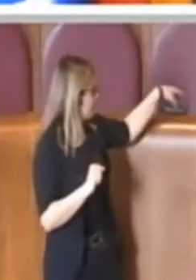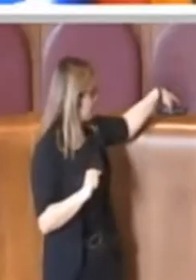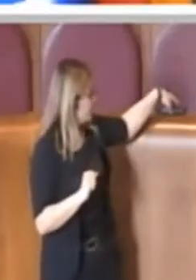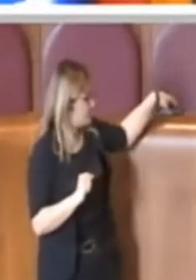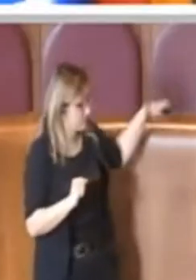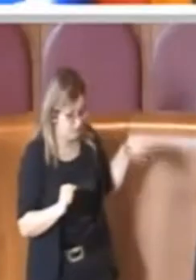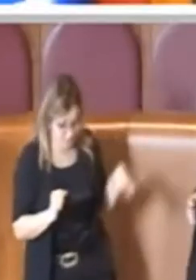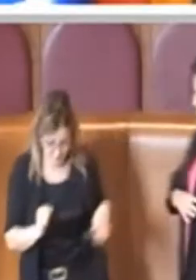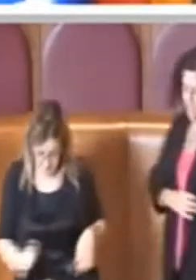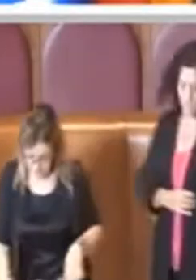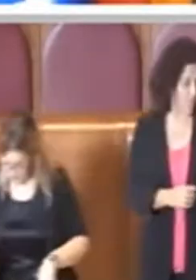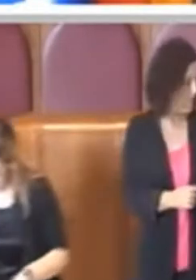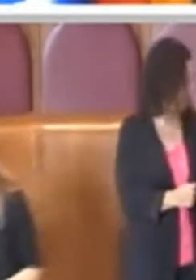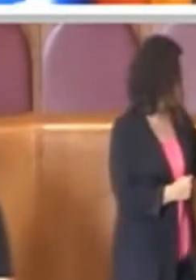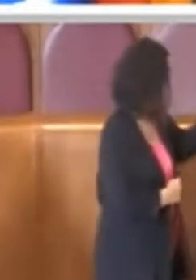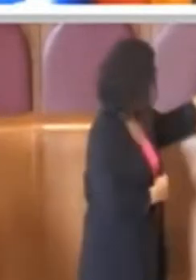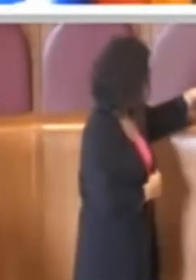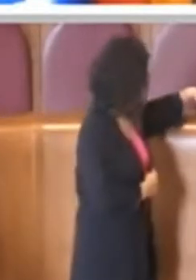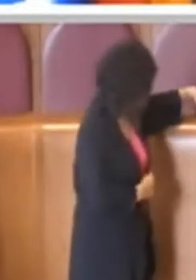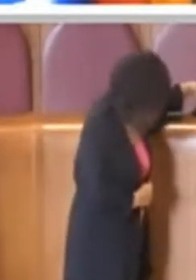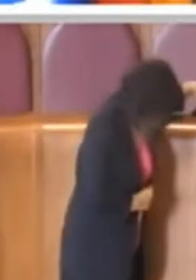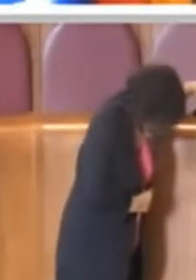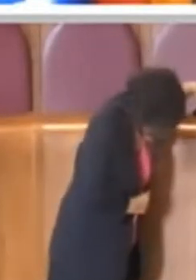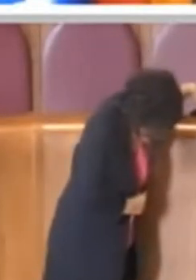Grazie Presidente.